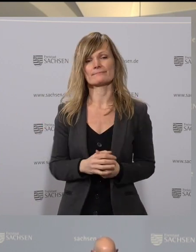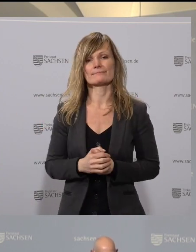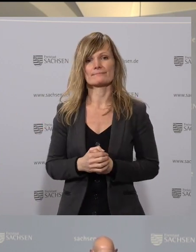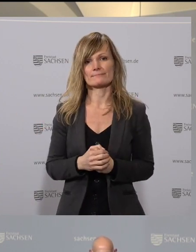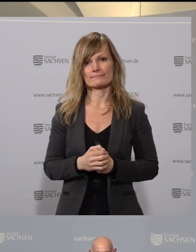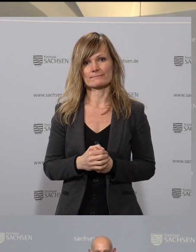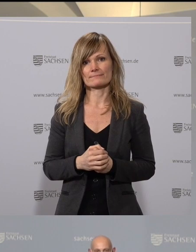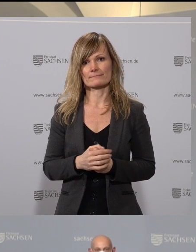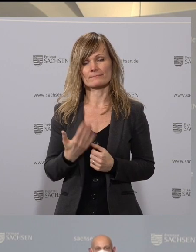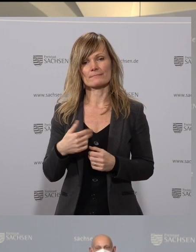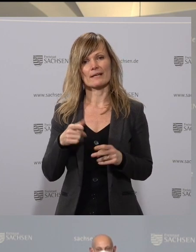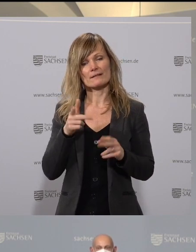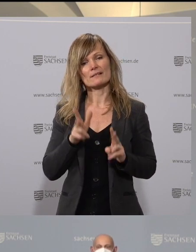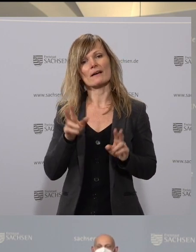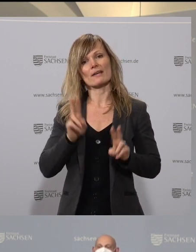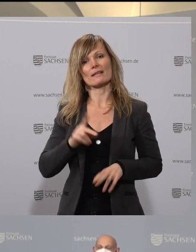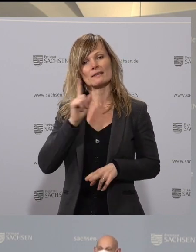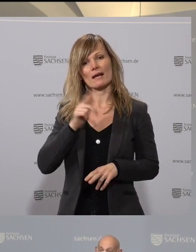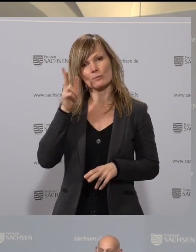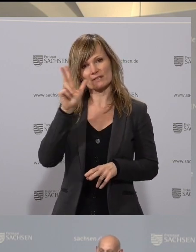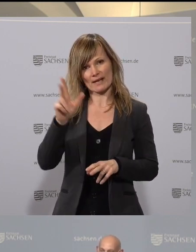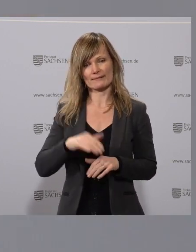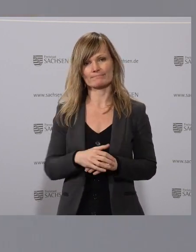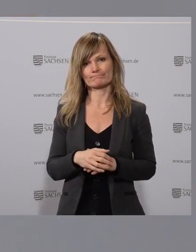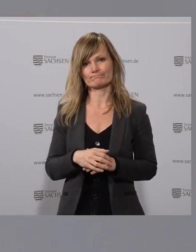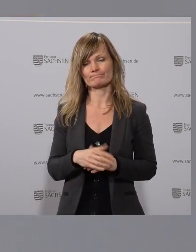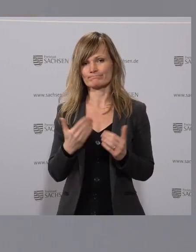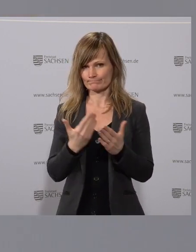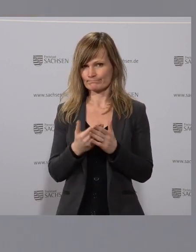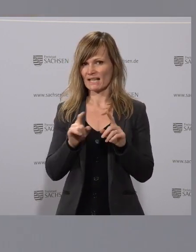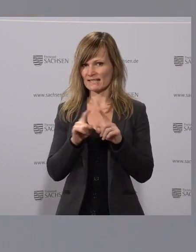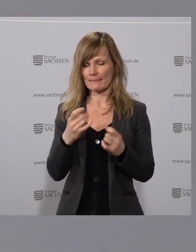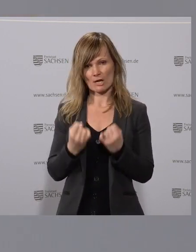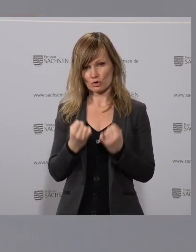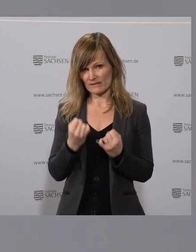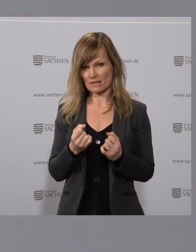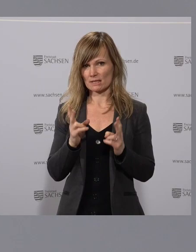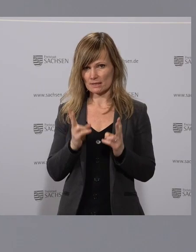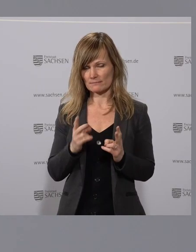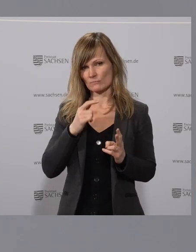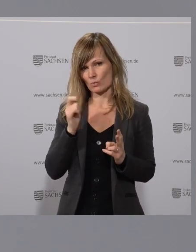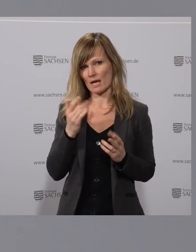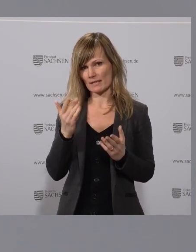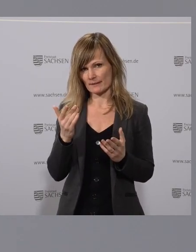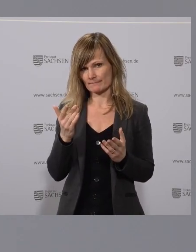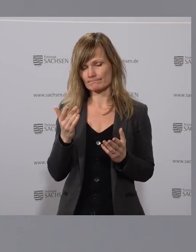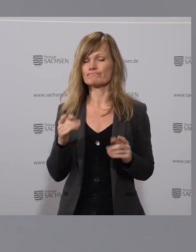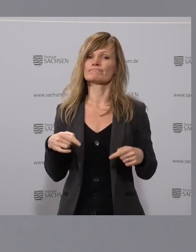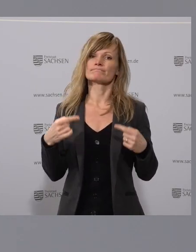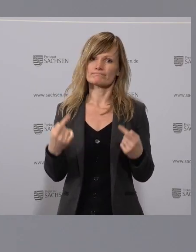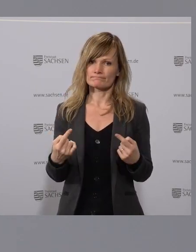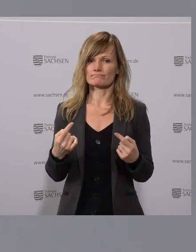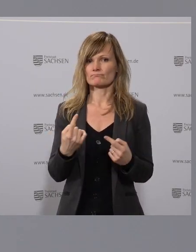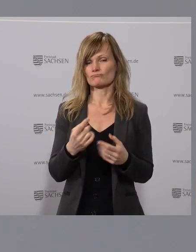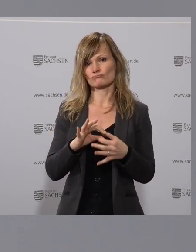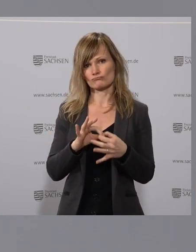Ja, meine sehr verehrten Damen und Herren, nach diesem schwierigen, wirklich schwierigen Thema zur Ukraine kommt jetzt trotzdem auch das nationale bzw.